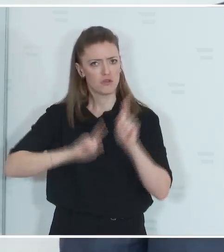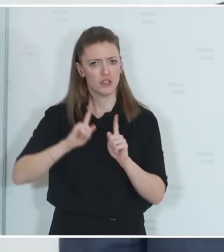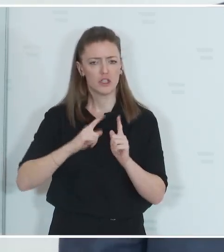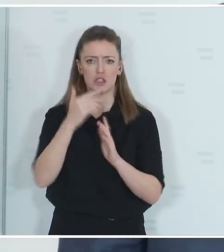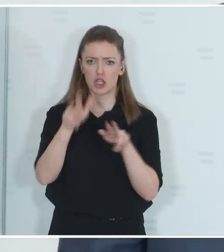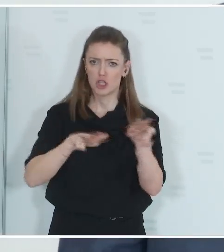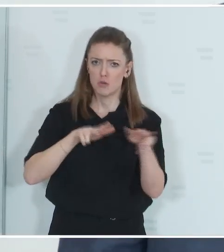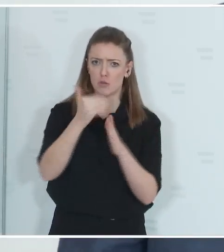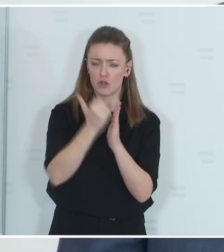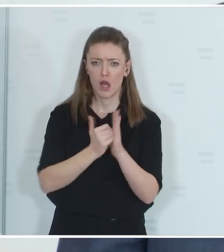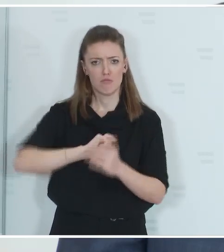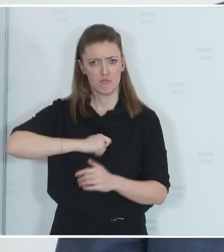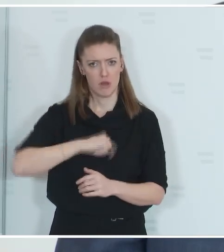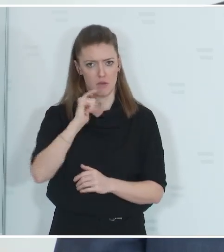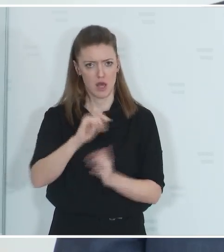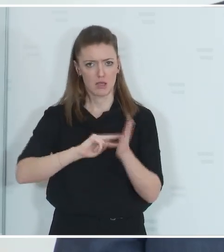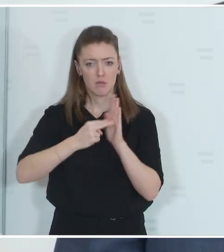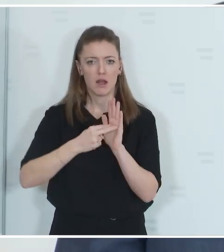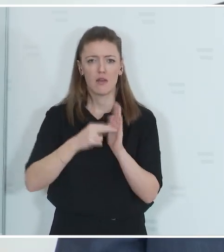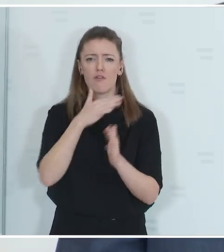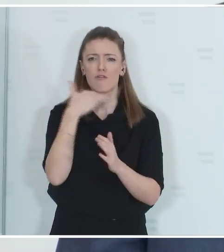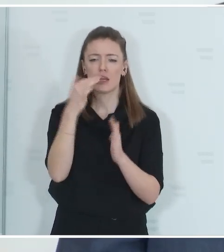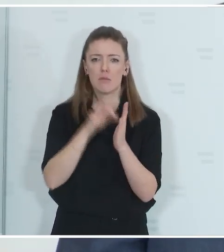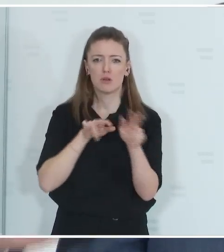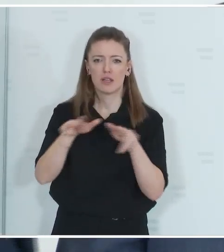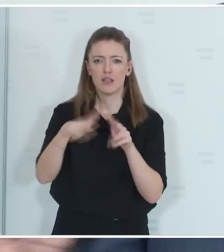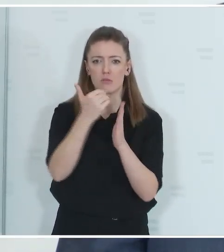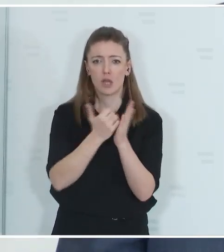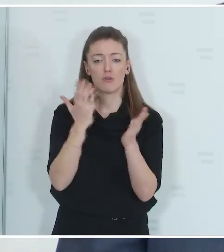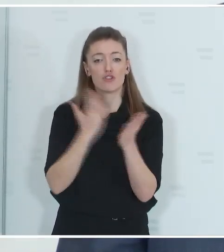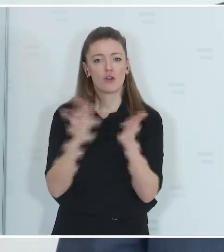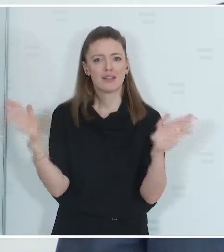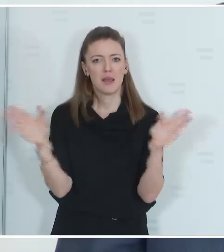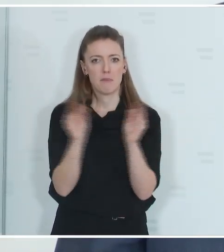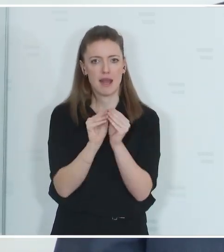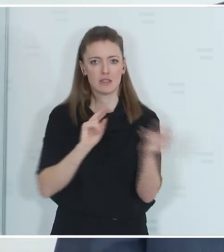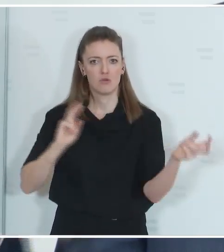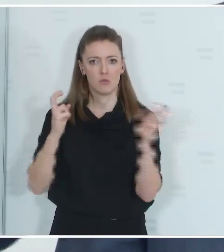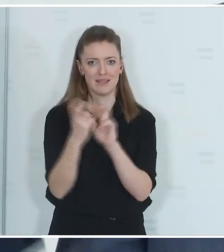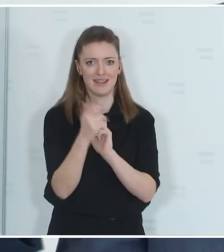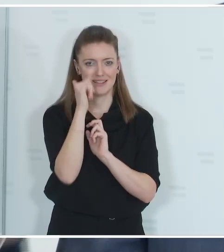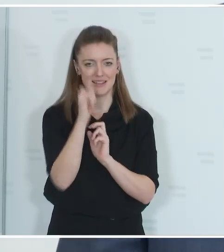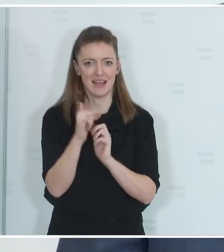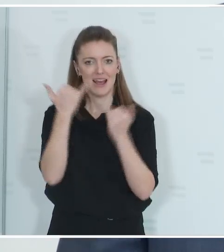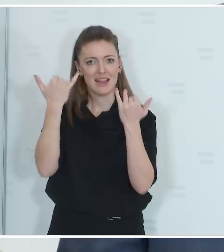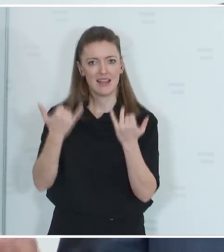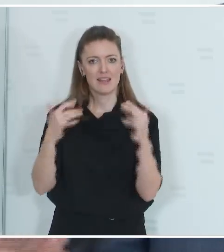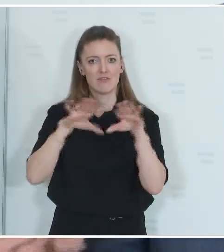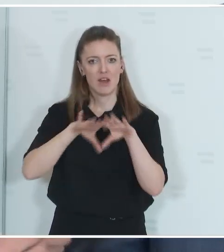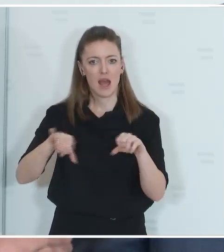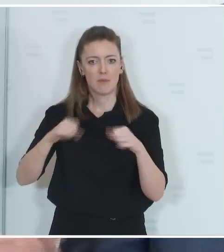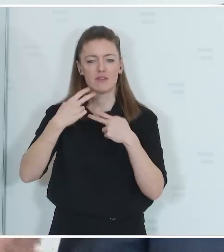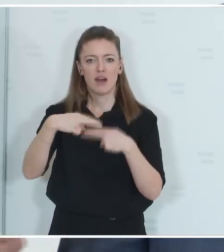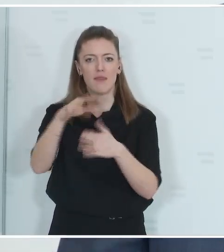haben, die sehr viele Punkte aus diesem Regierungsprogramm schon gemeinsam umgesetzt haben. Jetzt ist vereinbart, dass wir